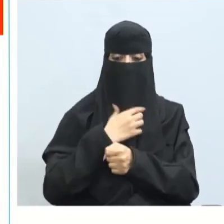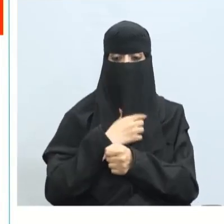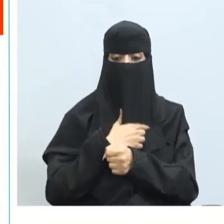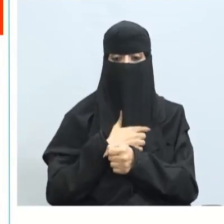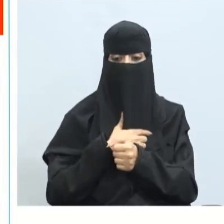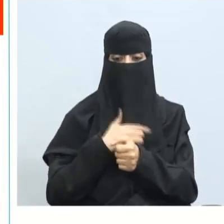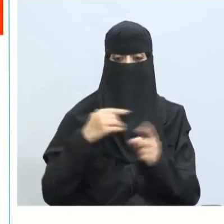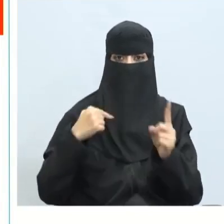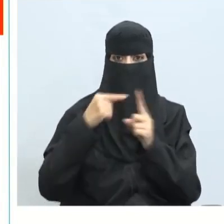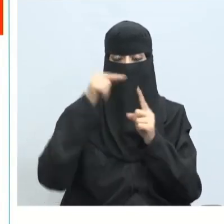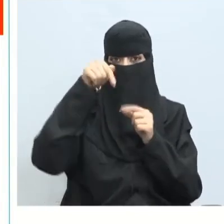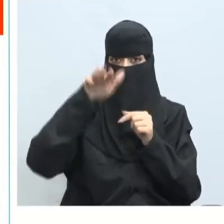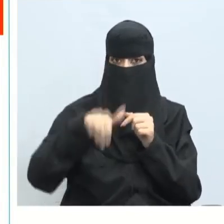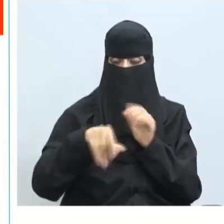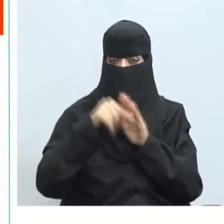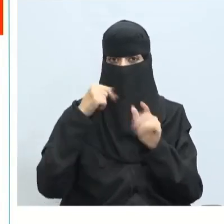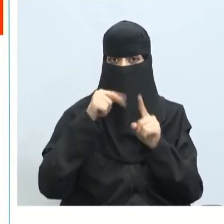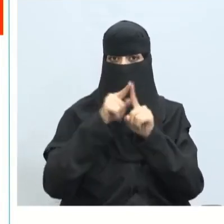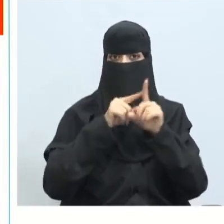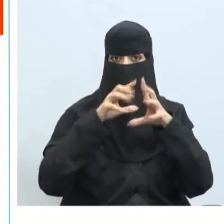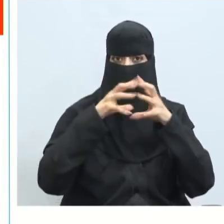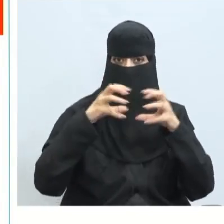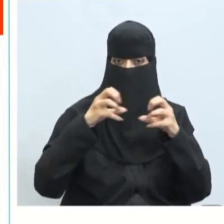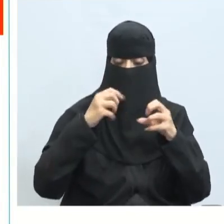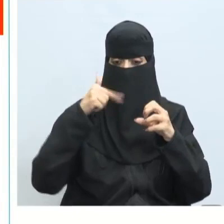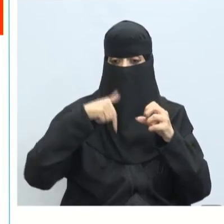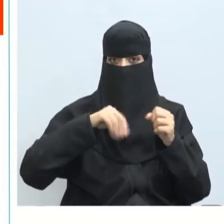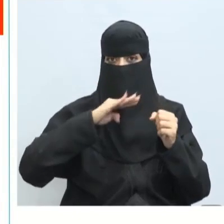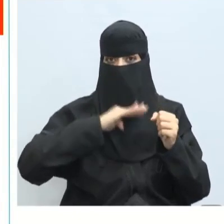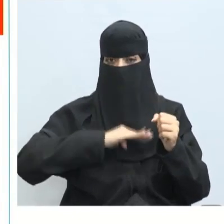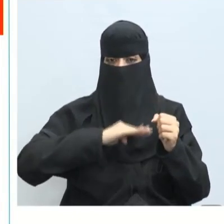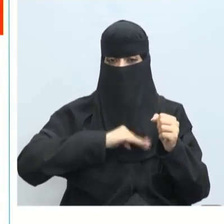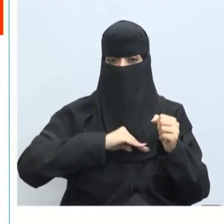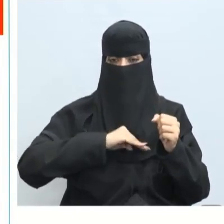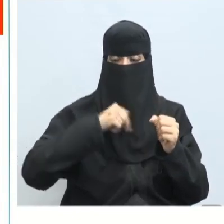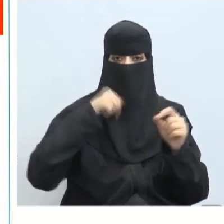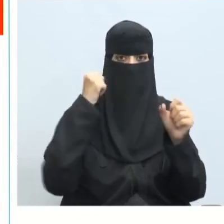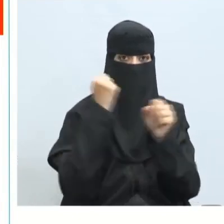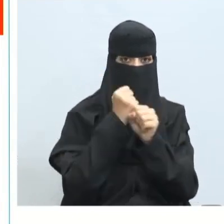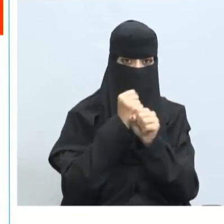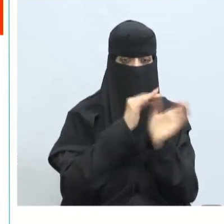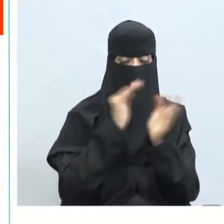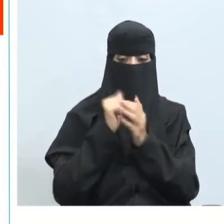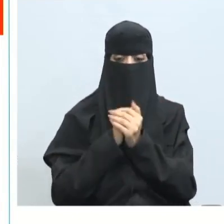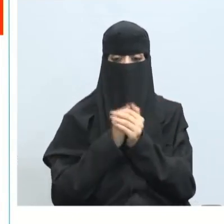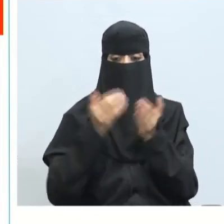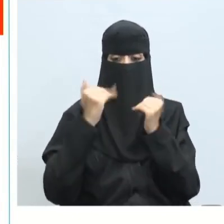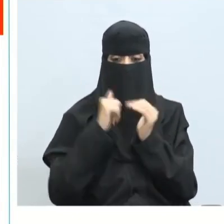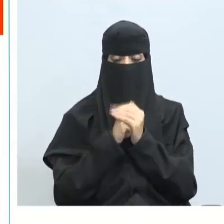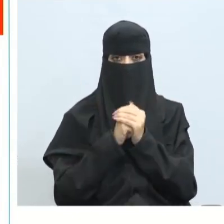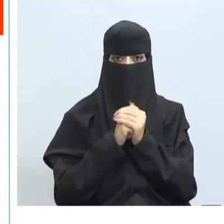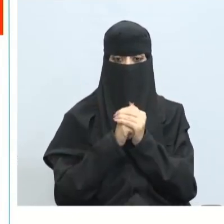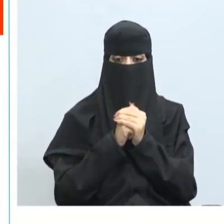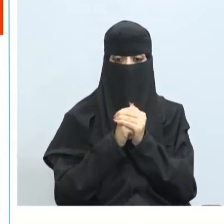أهداف هذا الدرس تعريف مفهوم ضغوط العمل سنعرف ماذا نقصد بضغوط العمل